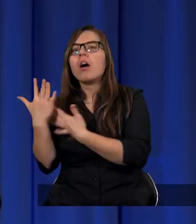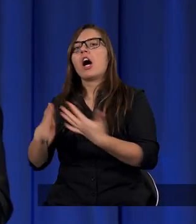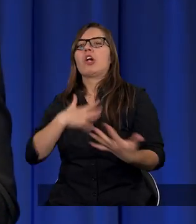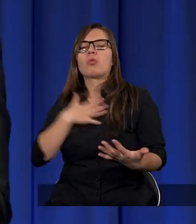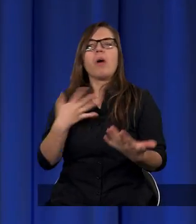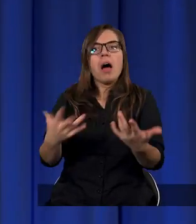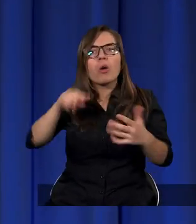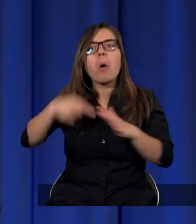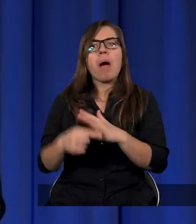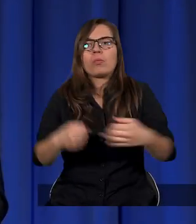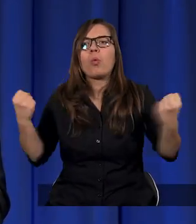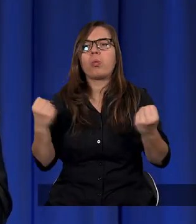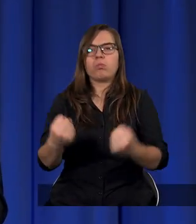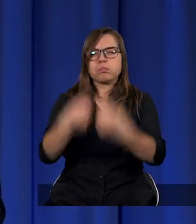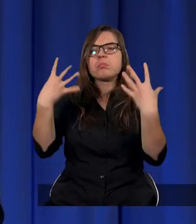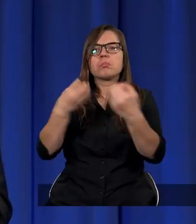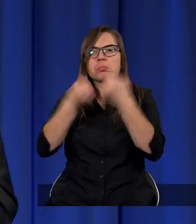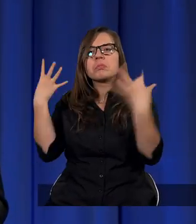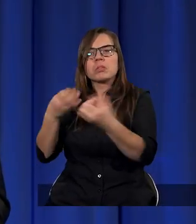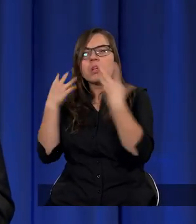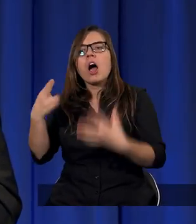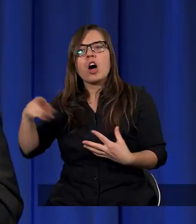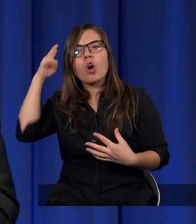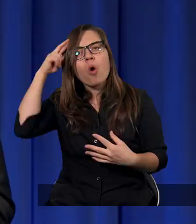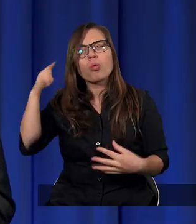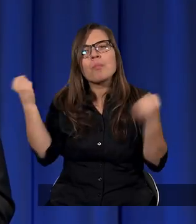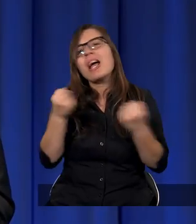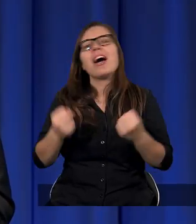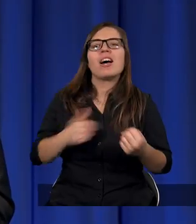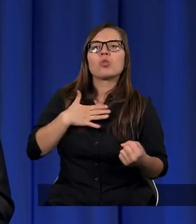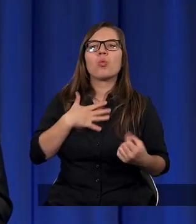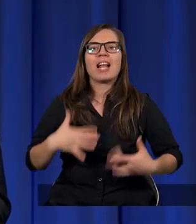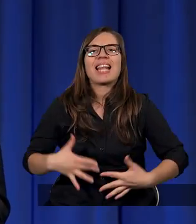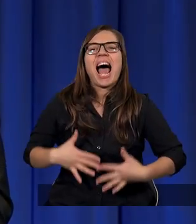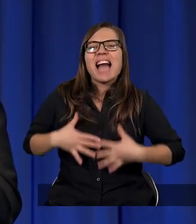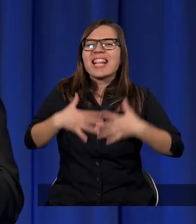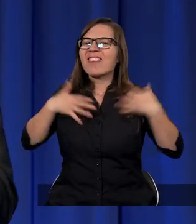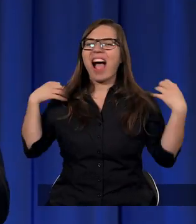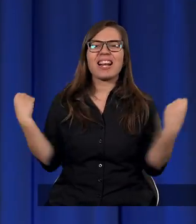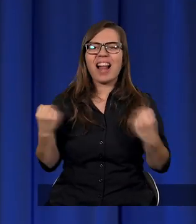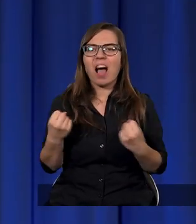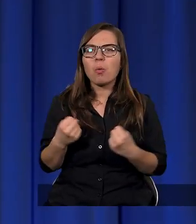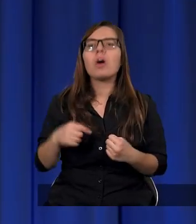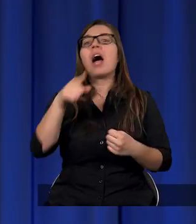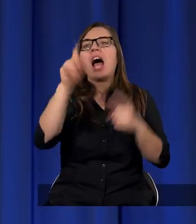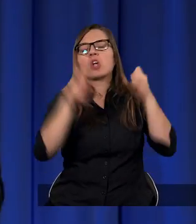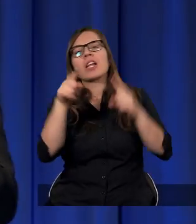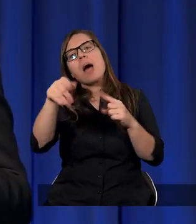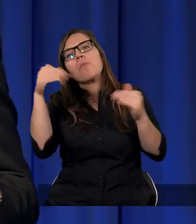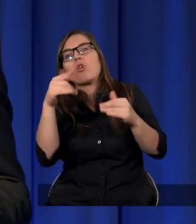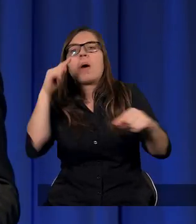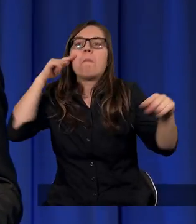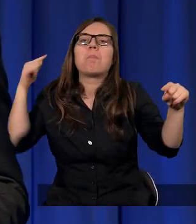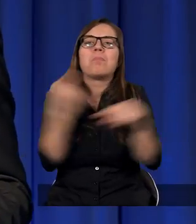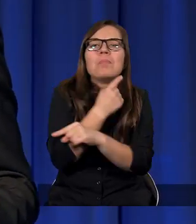zrozumienie, jesteśmy jeszcze bardziej upewnieni, jeszcze bardziej przekonani, to jest niesamowita satysfakcja. Ale może okazać się, że gdzieś się myliliśmy, gdzieś